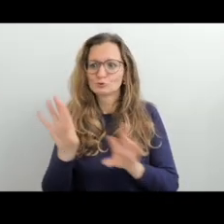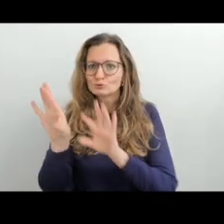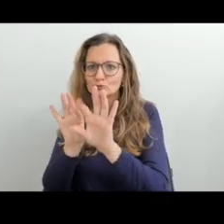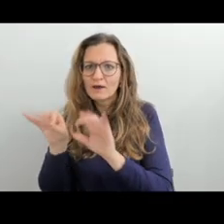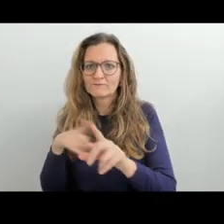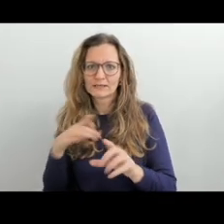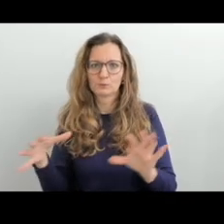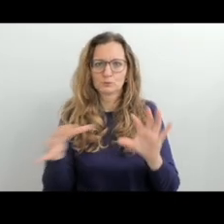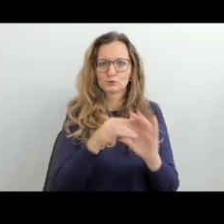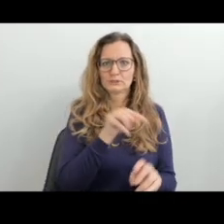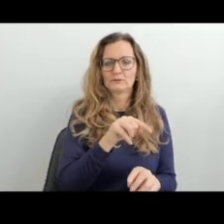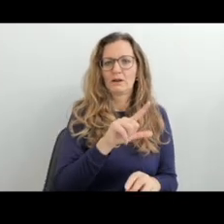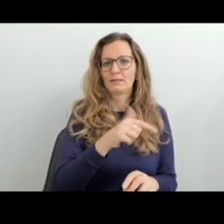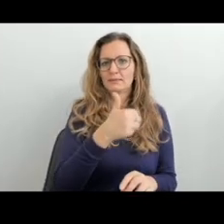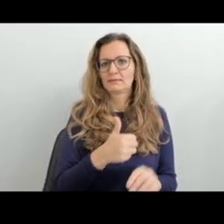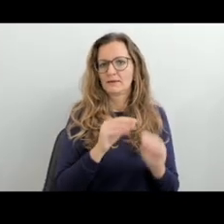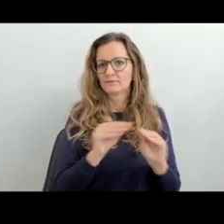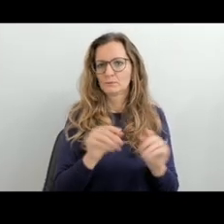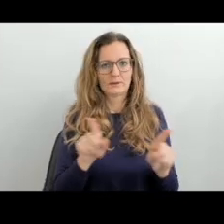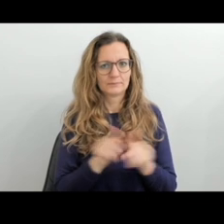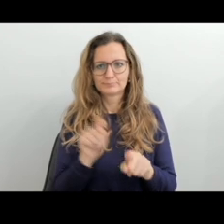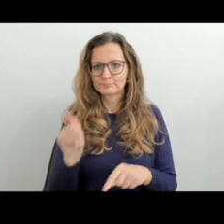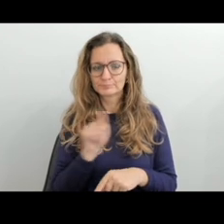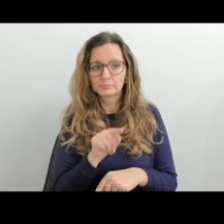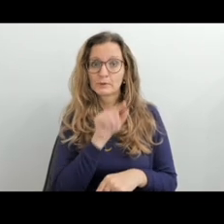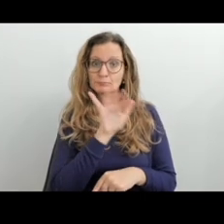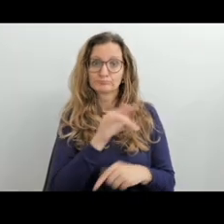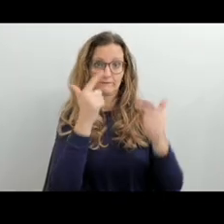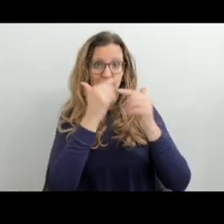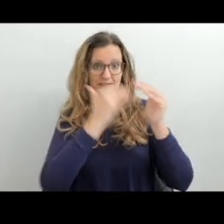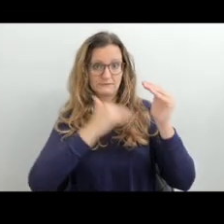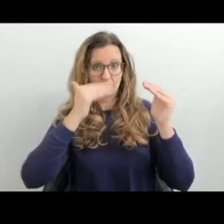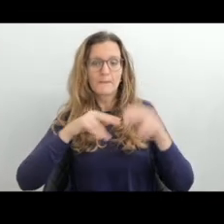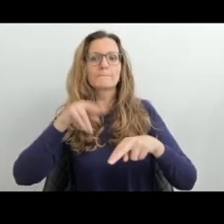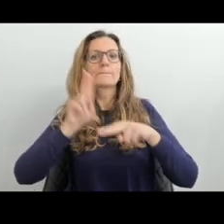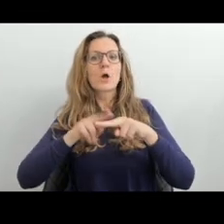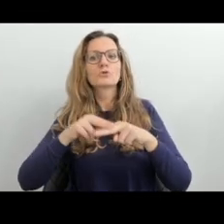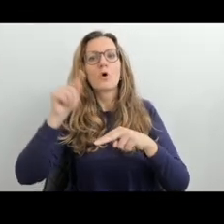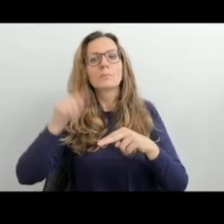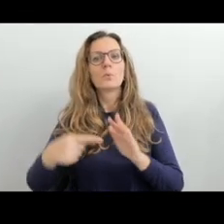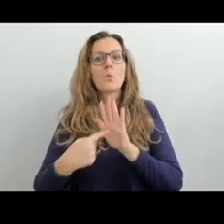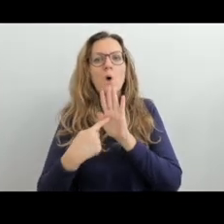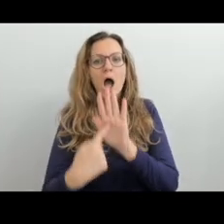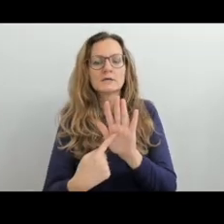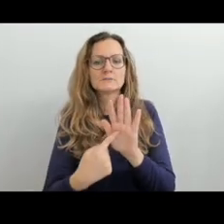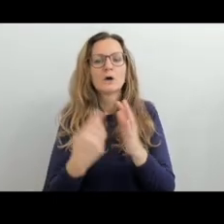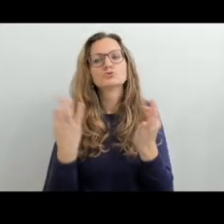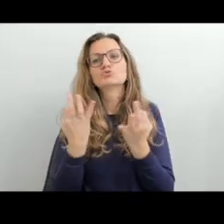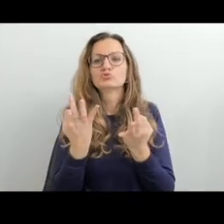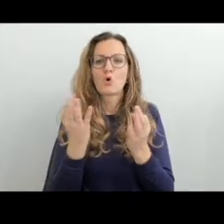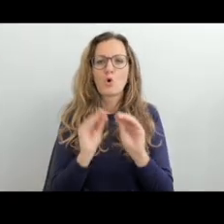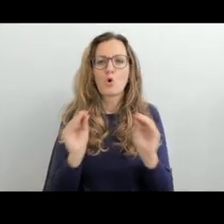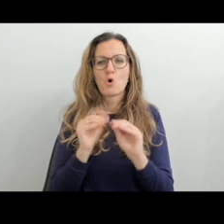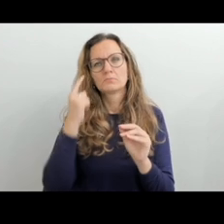který jehož cílem je, který má být používán pro výuku cizího jazyka.